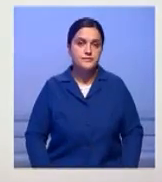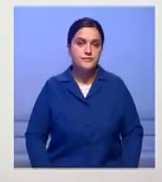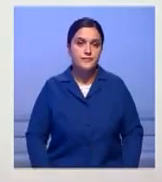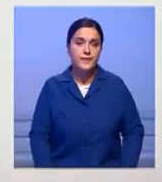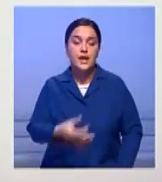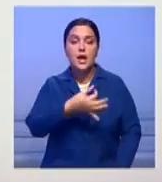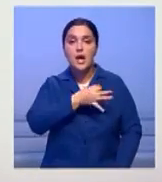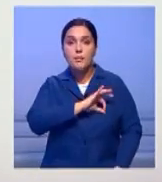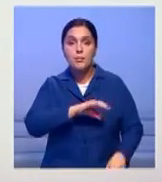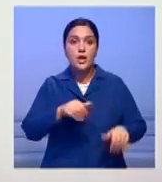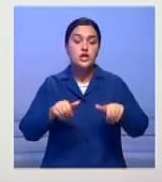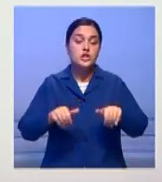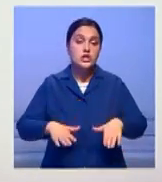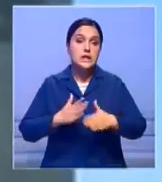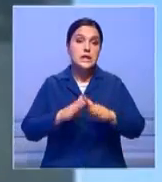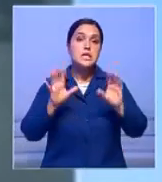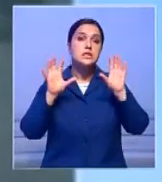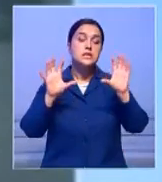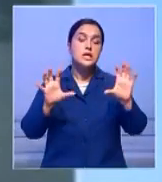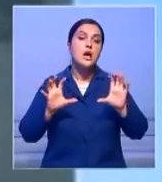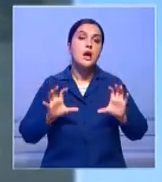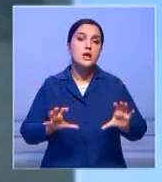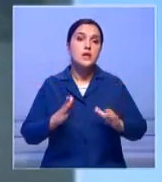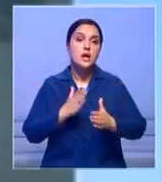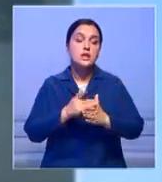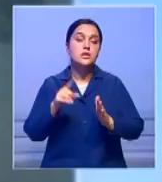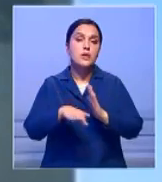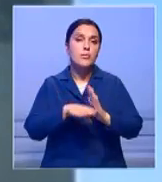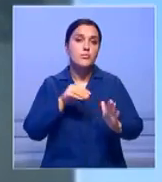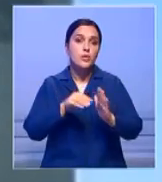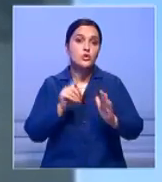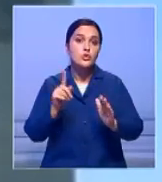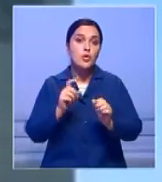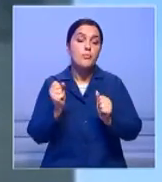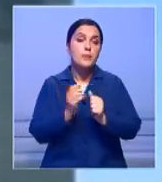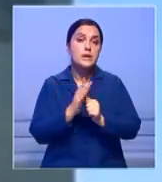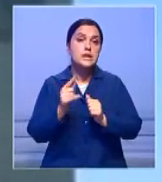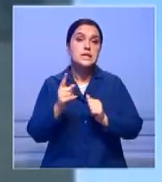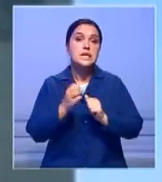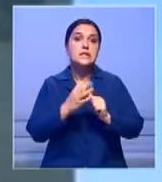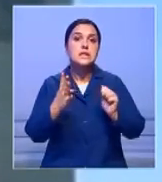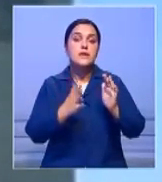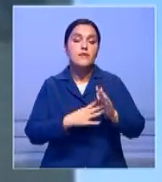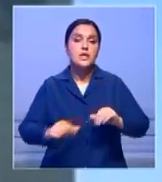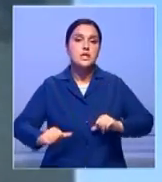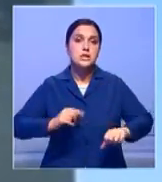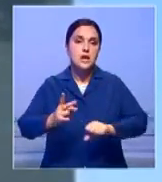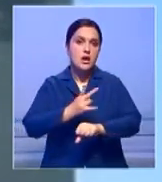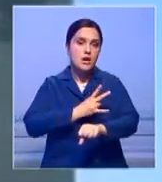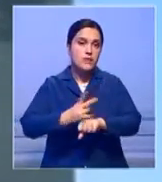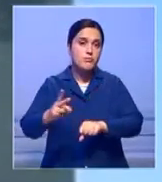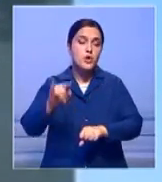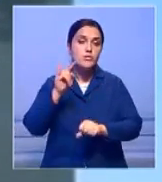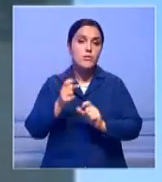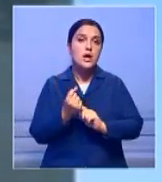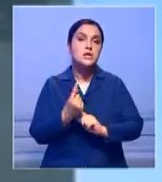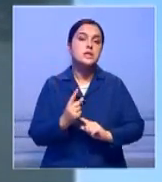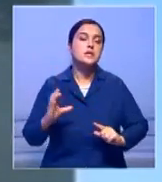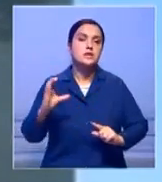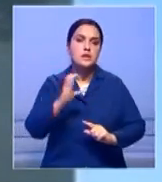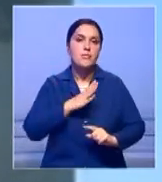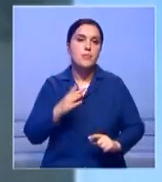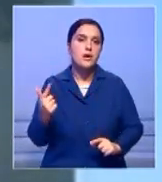положительному решению законодательных органов способствовало то, что 15 из 19 смертников угонщиков самолетов 11 сентября